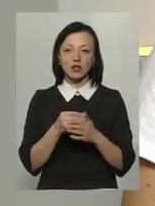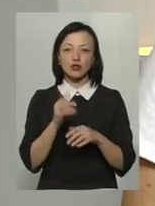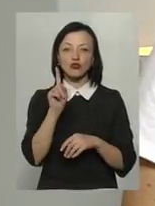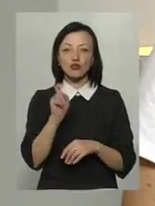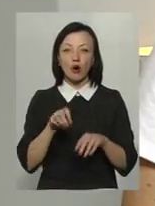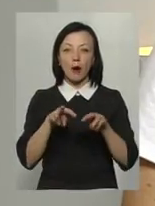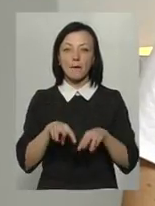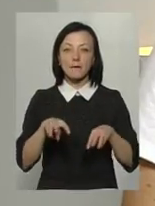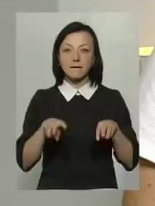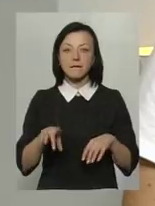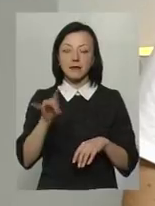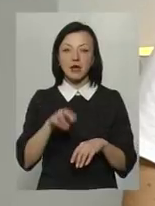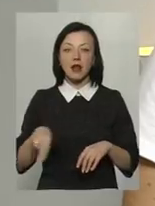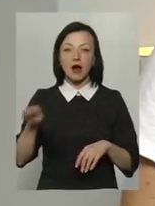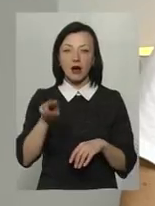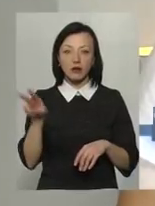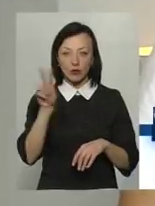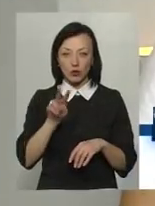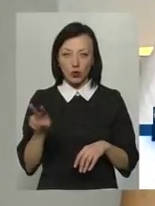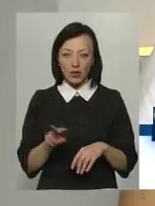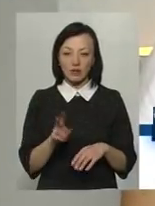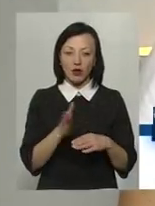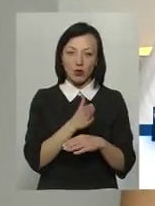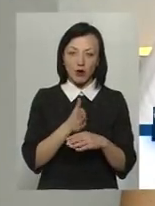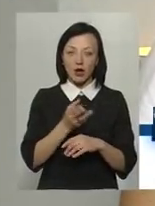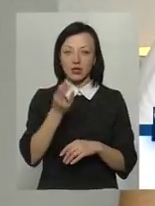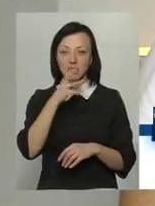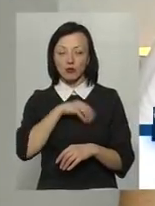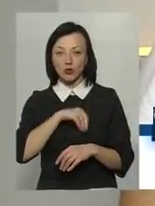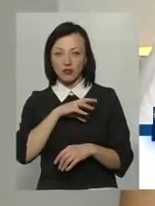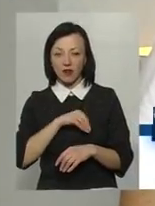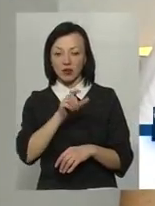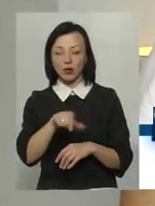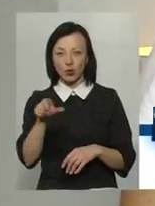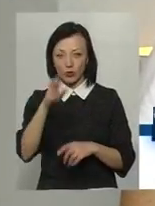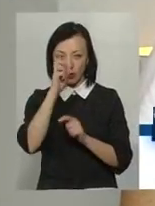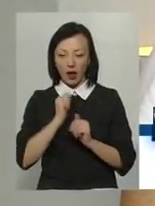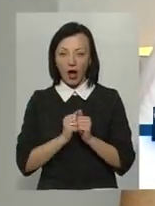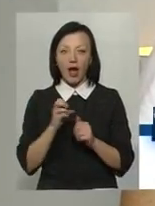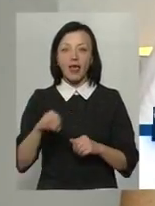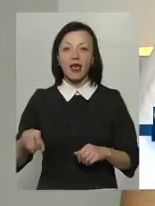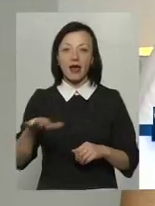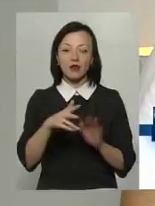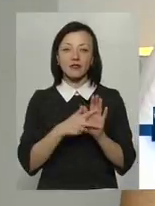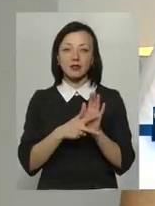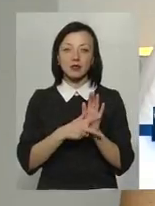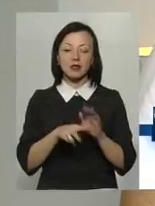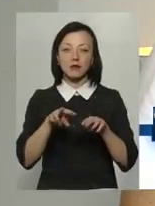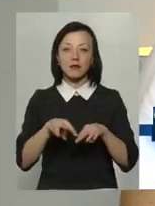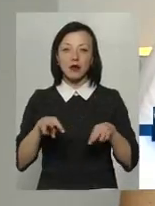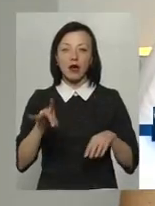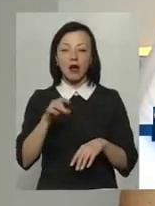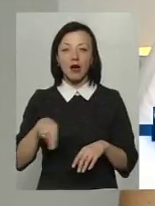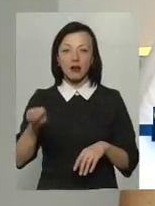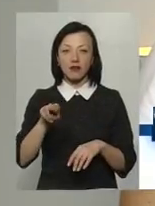Це виробляється, споживається, власне, мешканцями цієї країни. Органічний ринок Європейського Союзу це 80 мільярдів